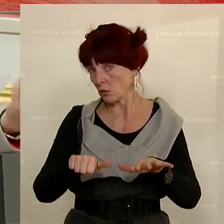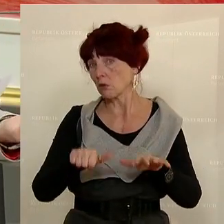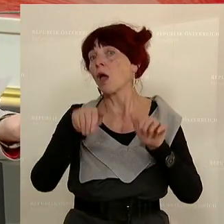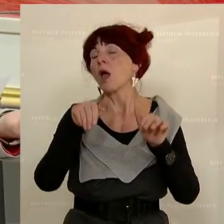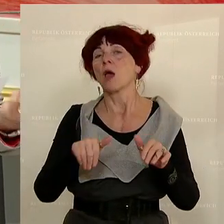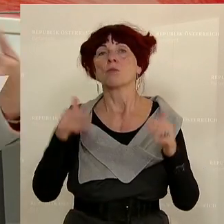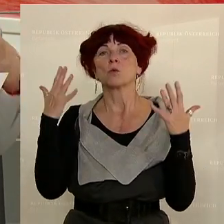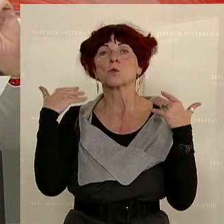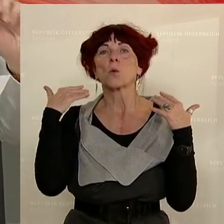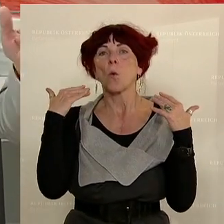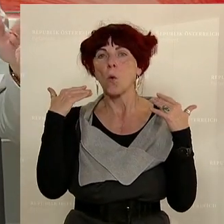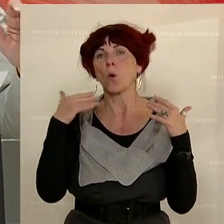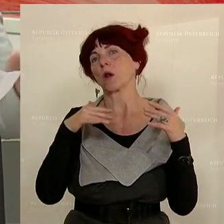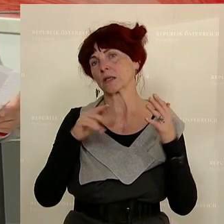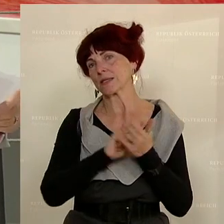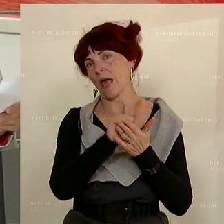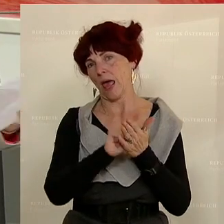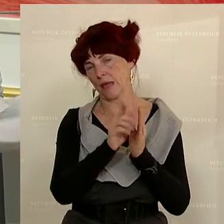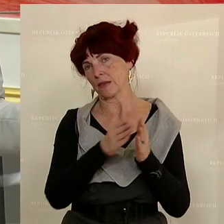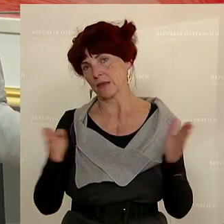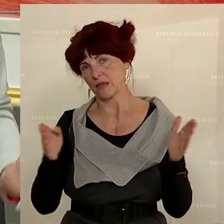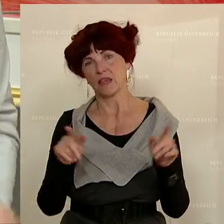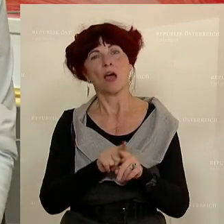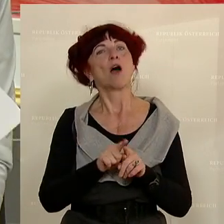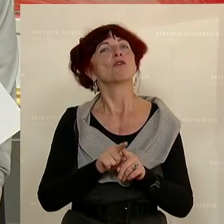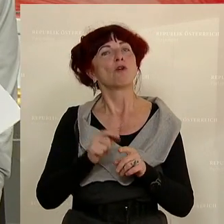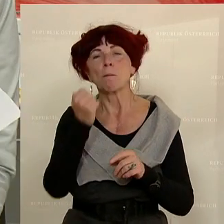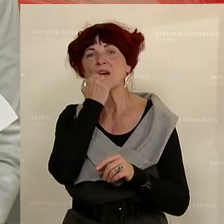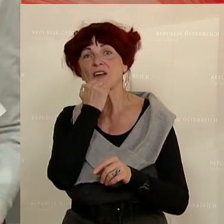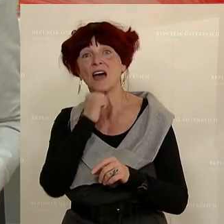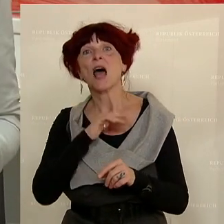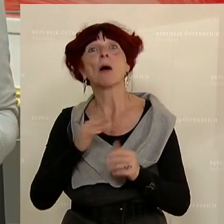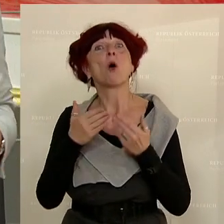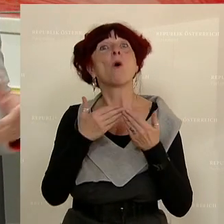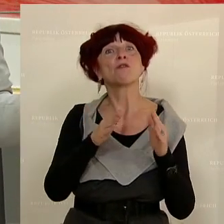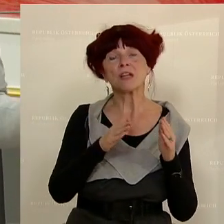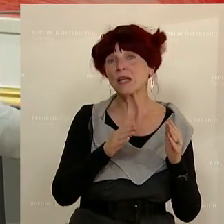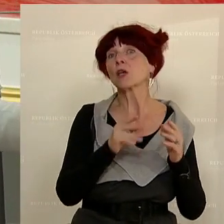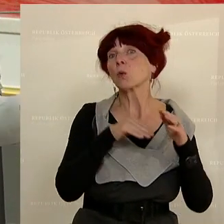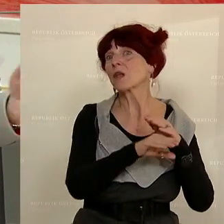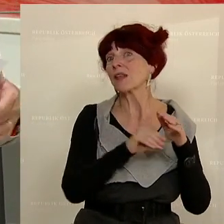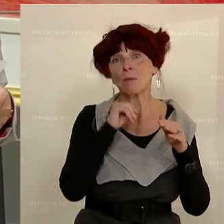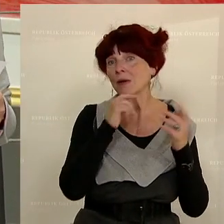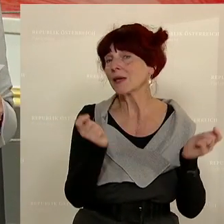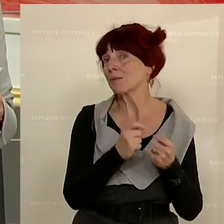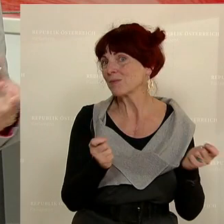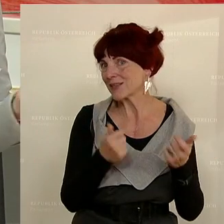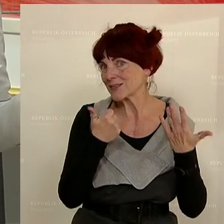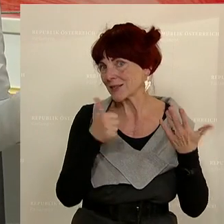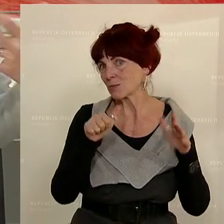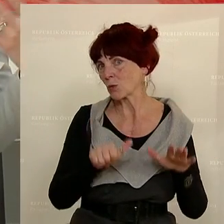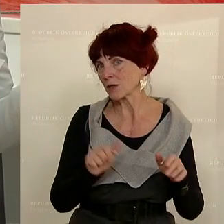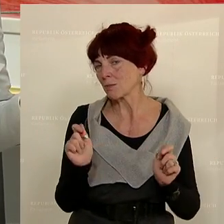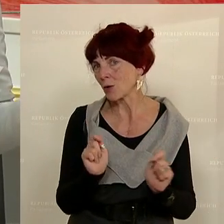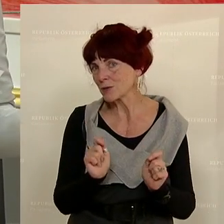Rechtsträger. Das gibt es aber nicht für den Wechsel hin zu öffentlichen Unternehmen. Weiters ist es so, dass